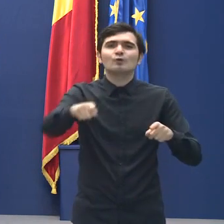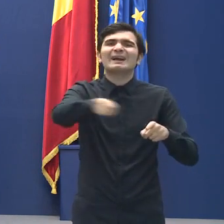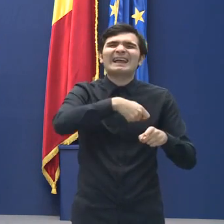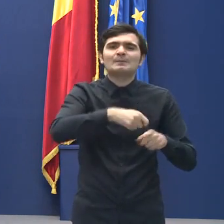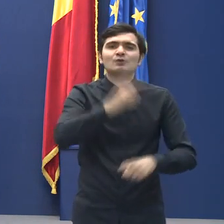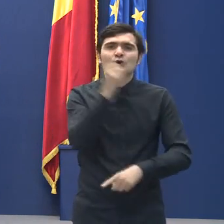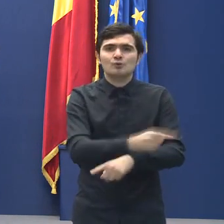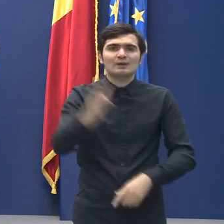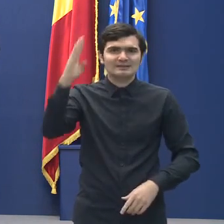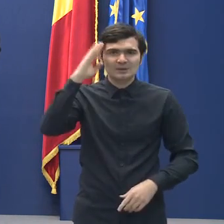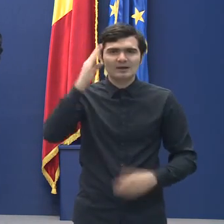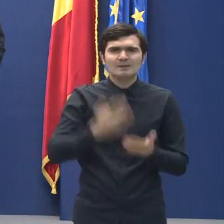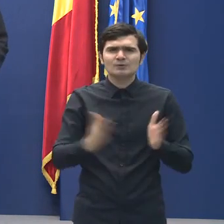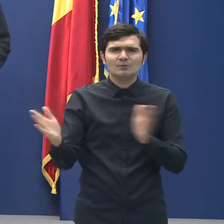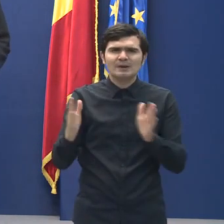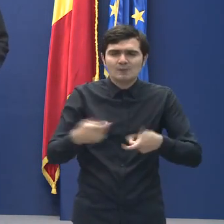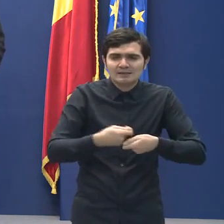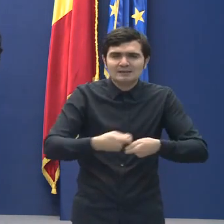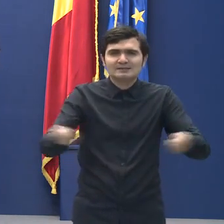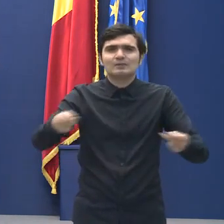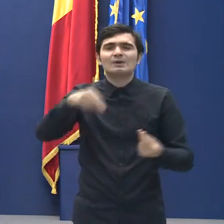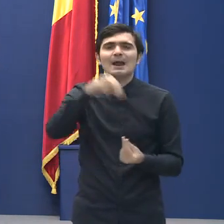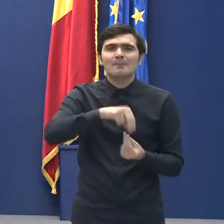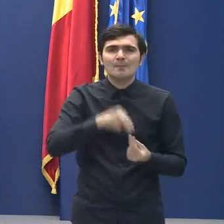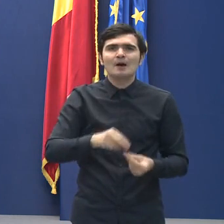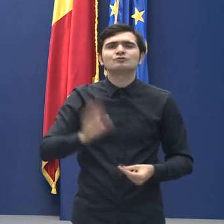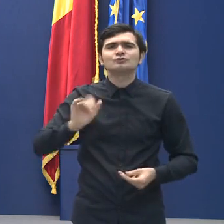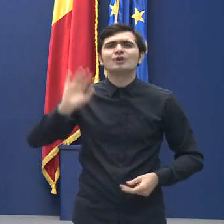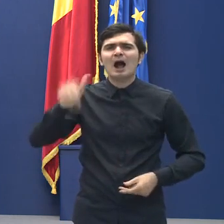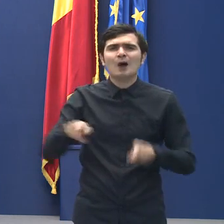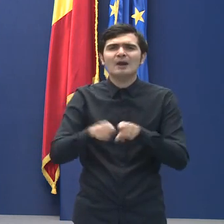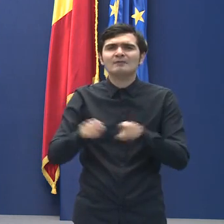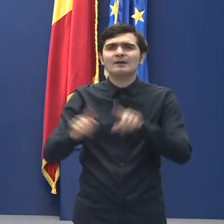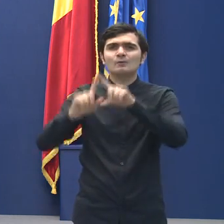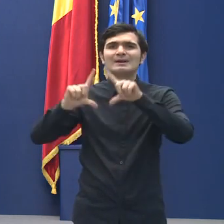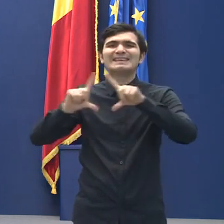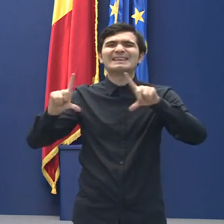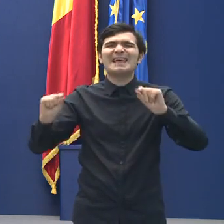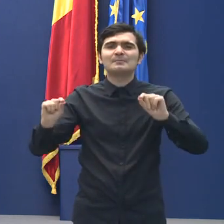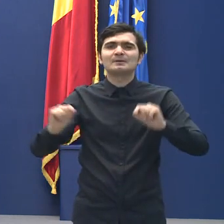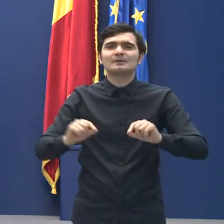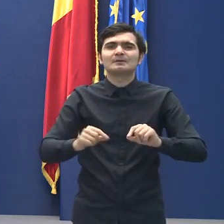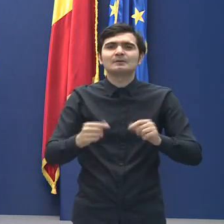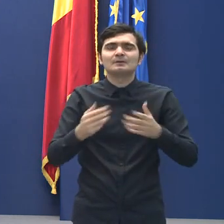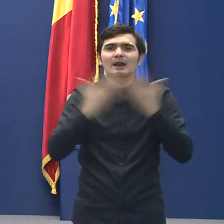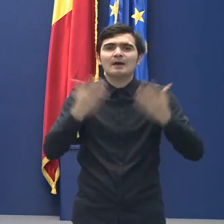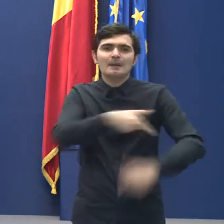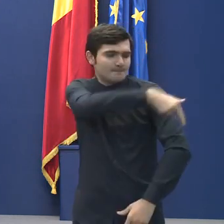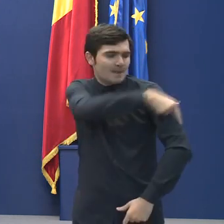perioada distribuirii Paștilor, având ca semn distinctiv o banderolă albă pe braț.